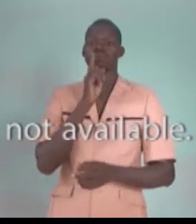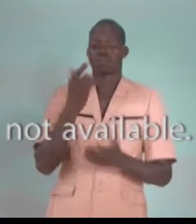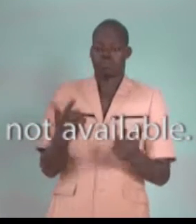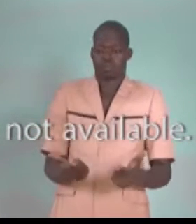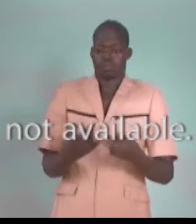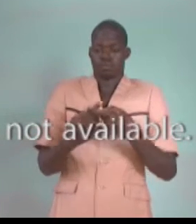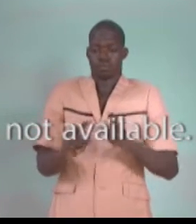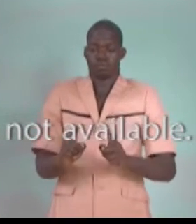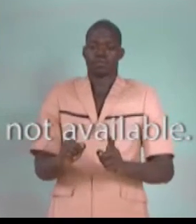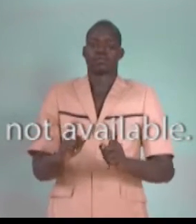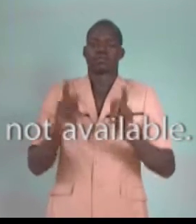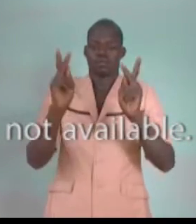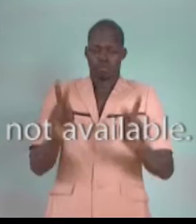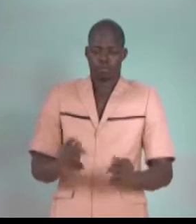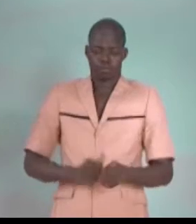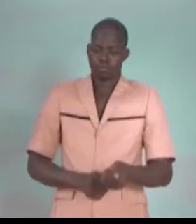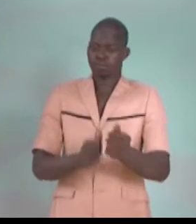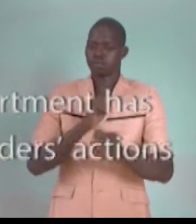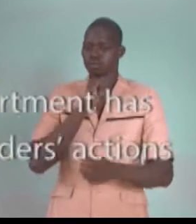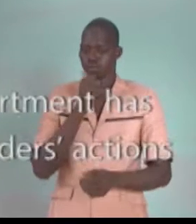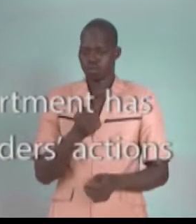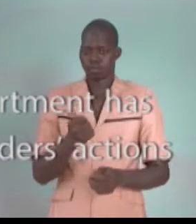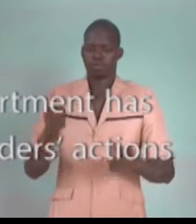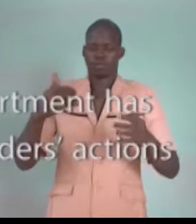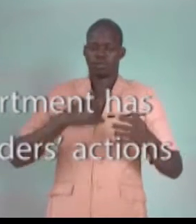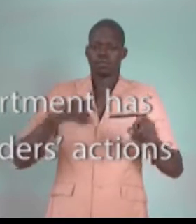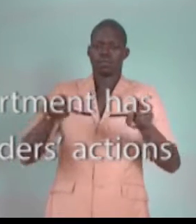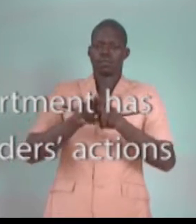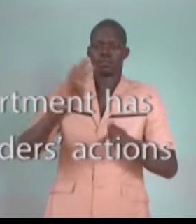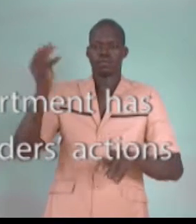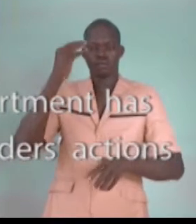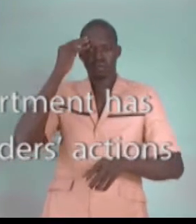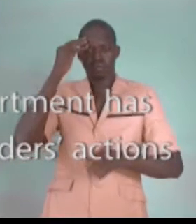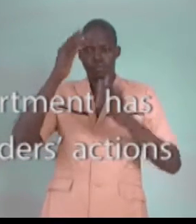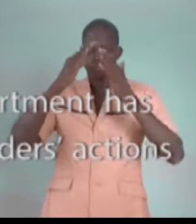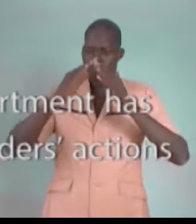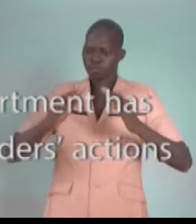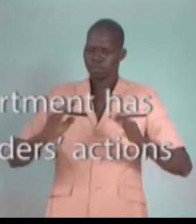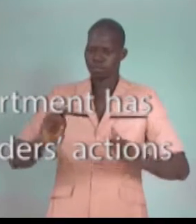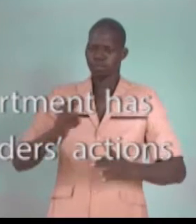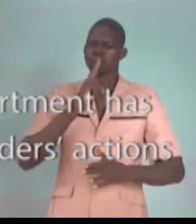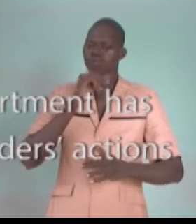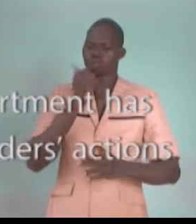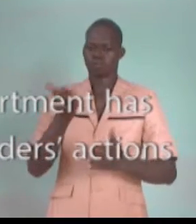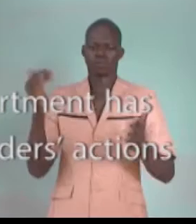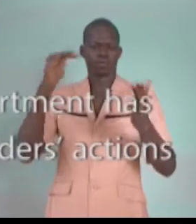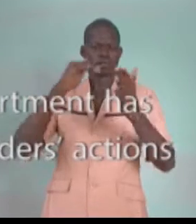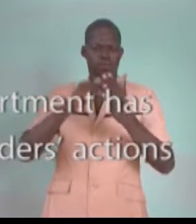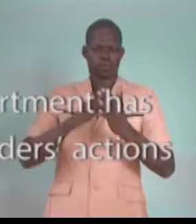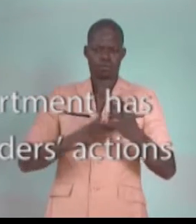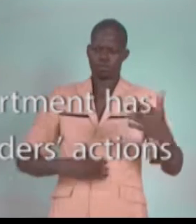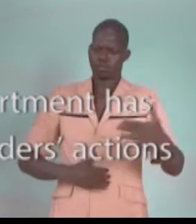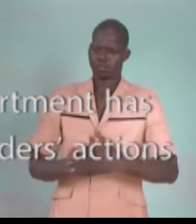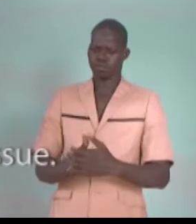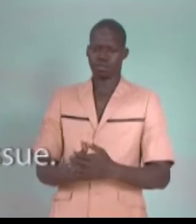mais les ressources ne suivent pas. Il y a aussi que le ministère n'est pas encore arrivé à coordonner